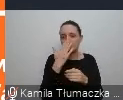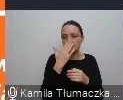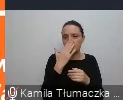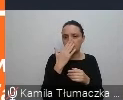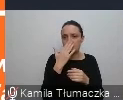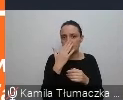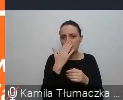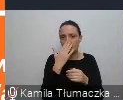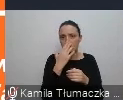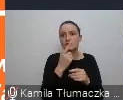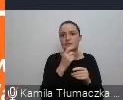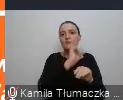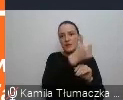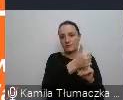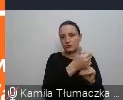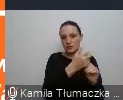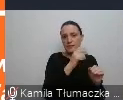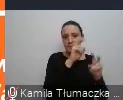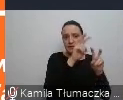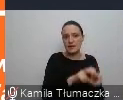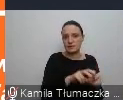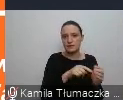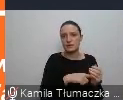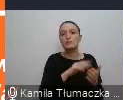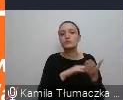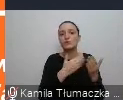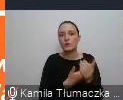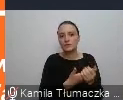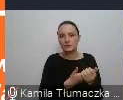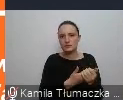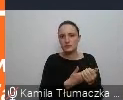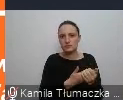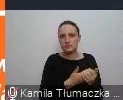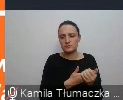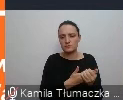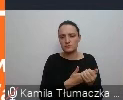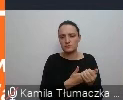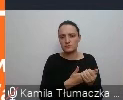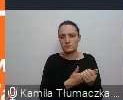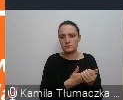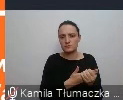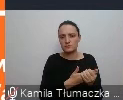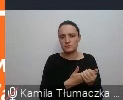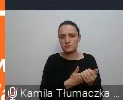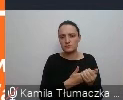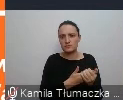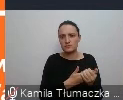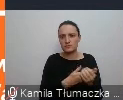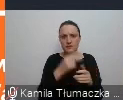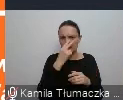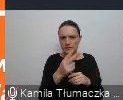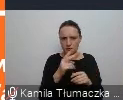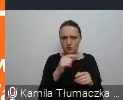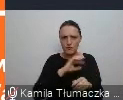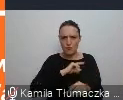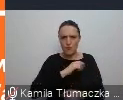zaczerpnięty z pierwszego wydania tych badań. Jako przykład mogę podać tutaj, nie wiem, czy widać mój